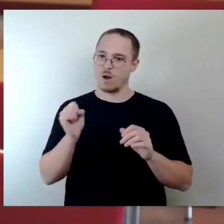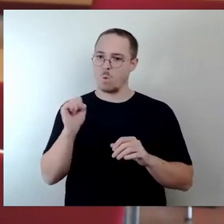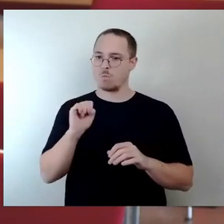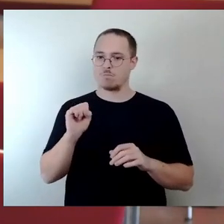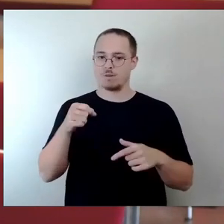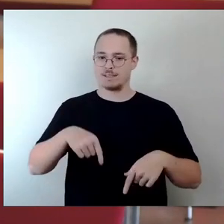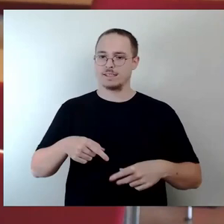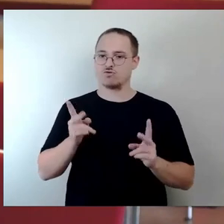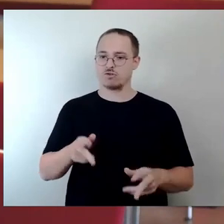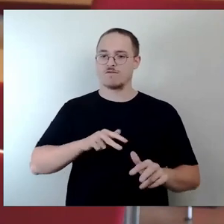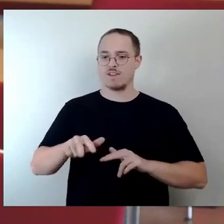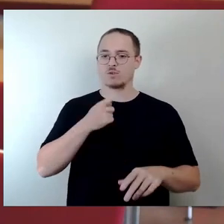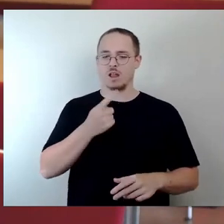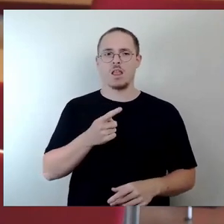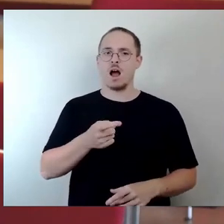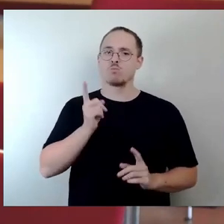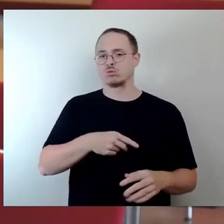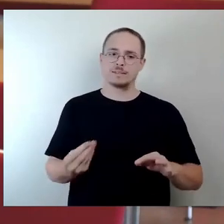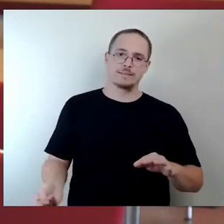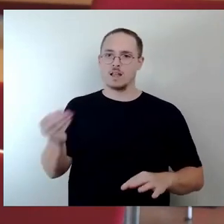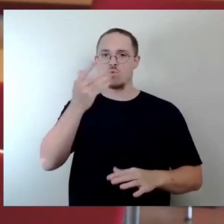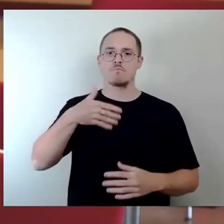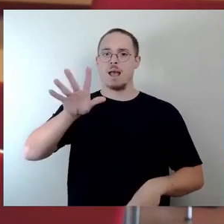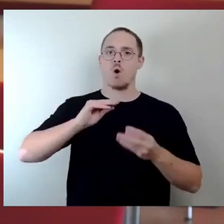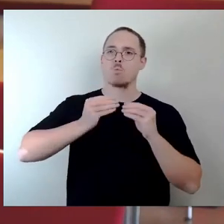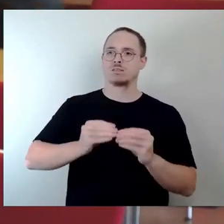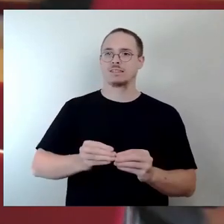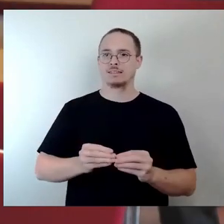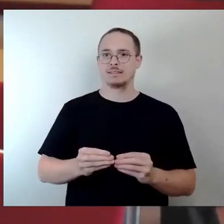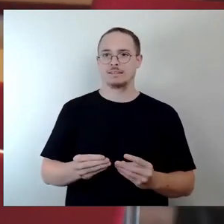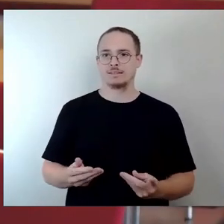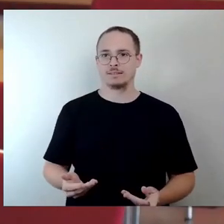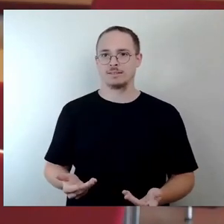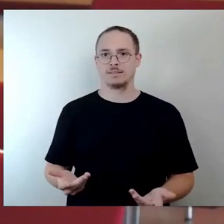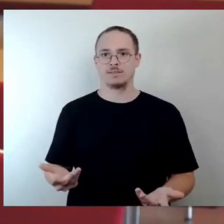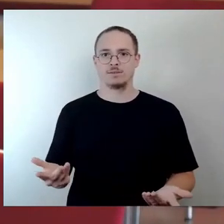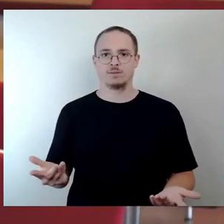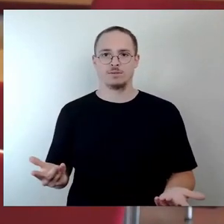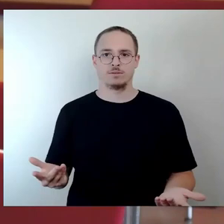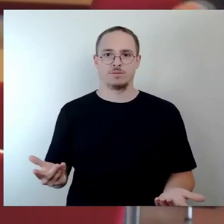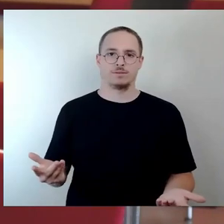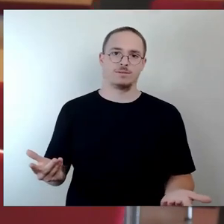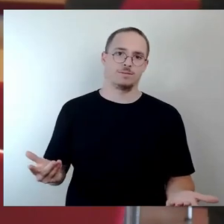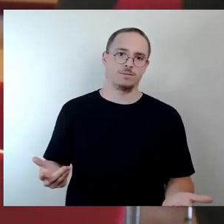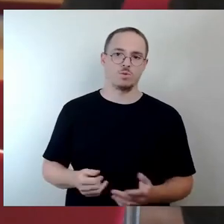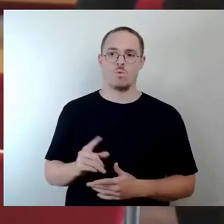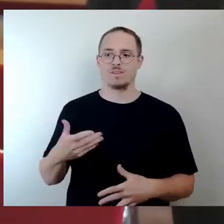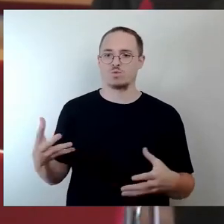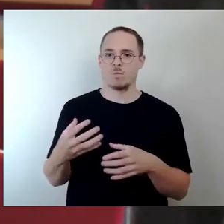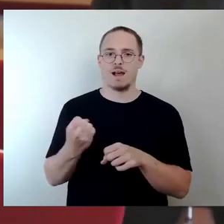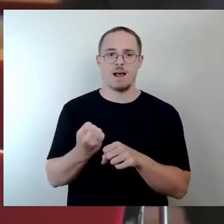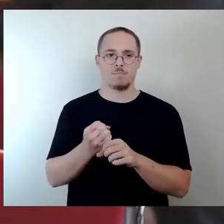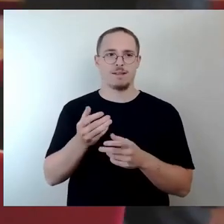immer noch komplizierter machen und in der Zusammenarbeit damit verschärfen. Das